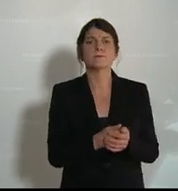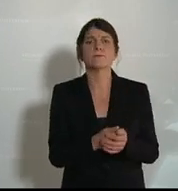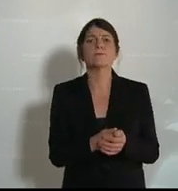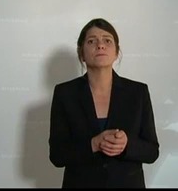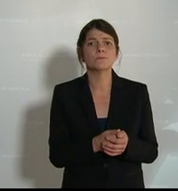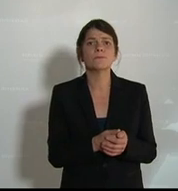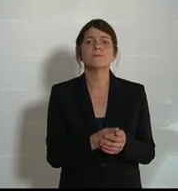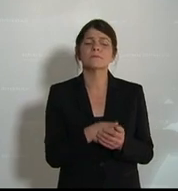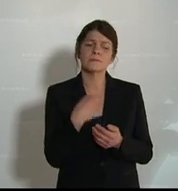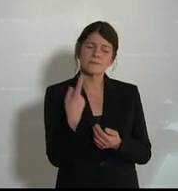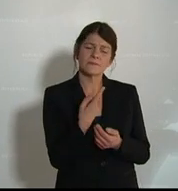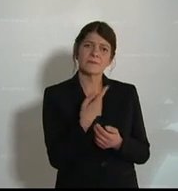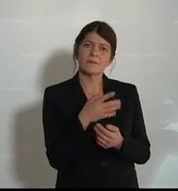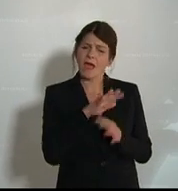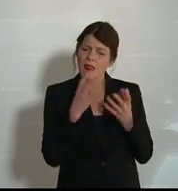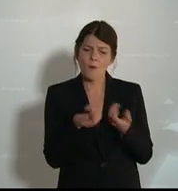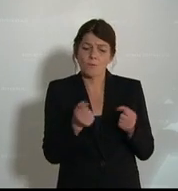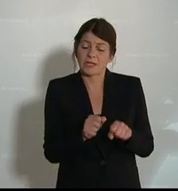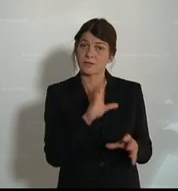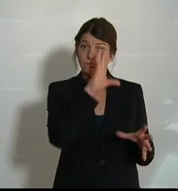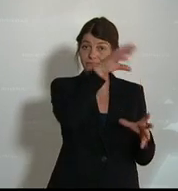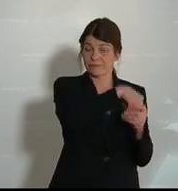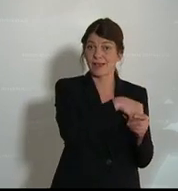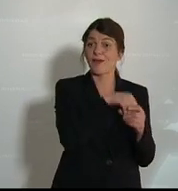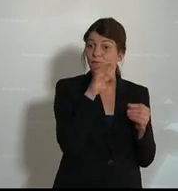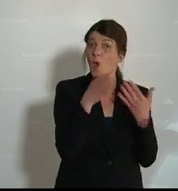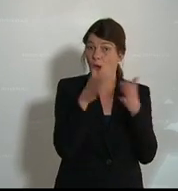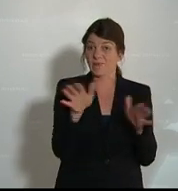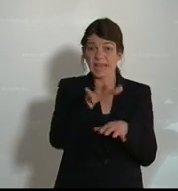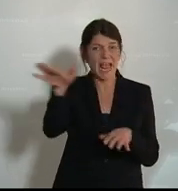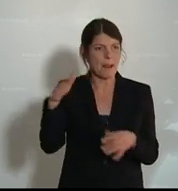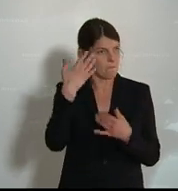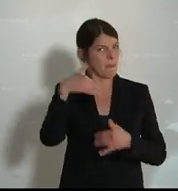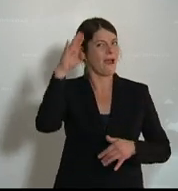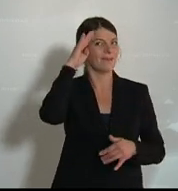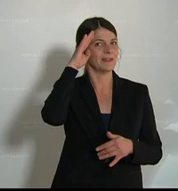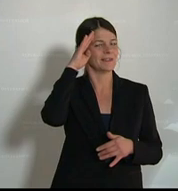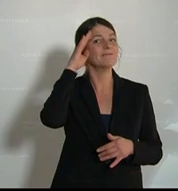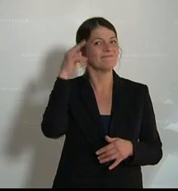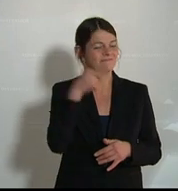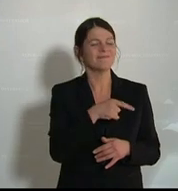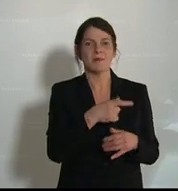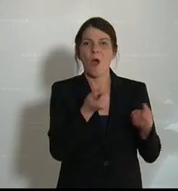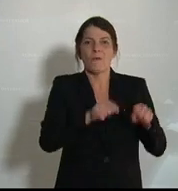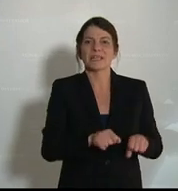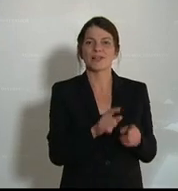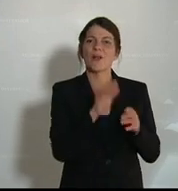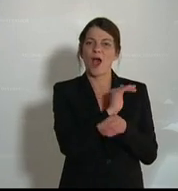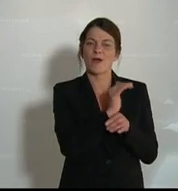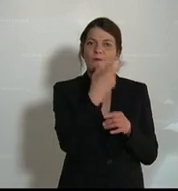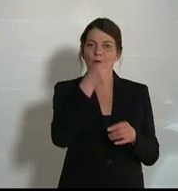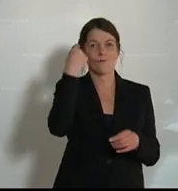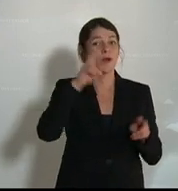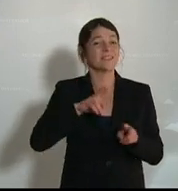jene Kompetenzen umfasst, die wahrscheinlich an der Öffentlichkeit die bekanntesten Kompetenzen und Aufgaben der